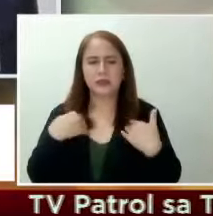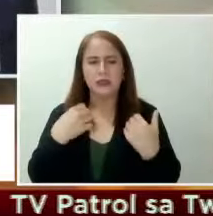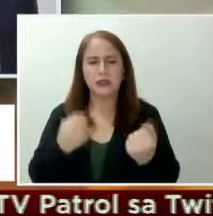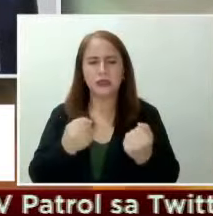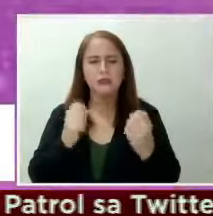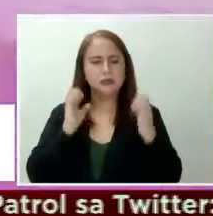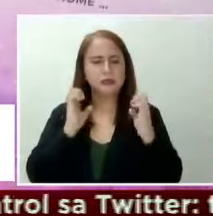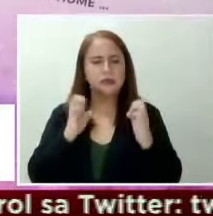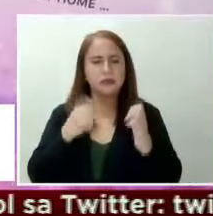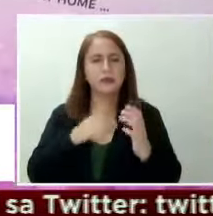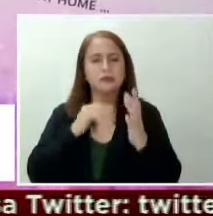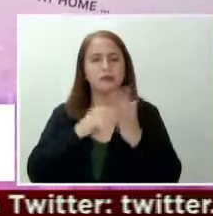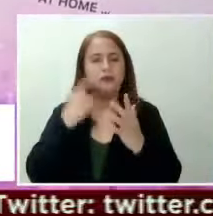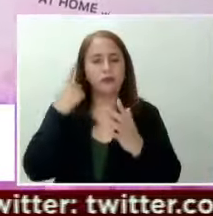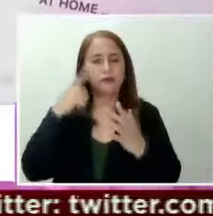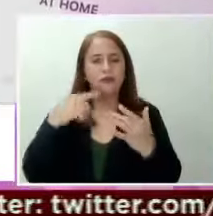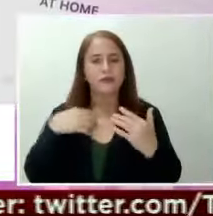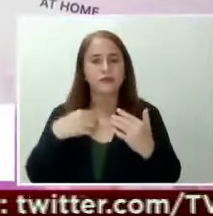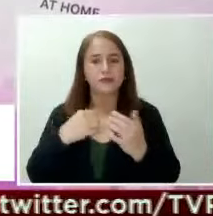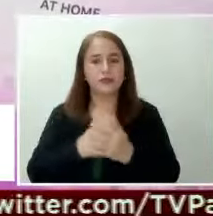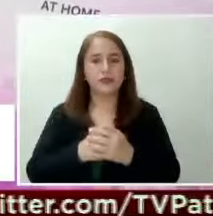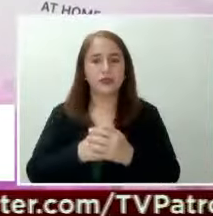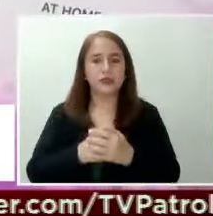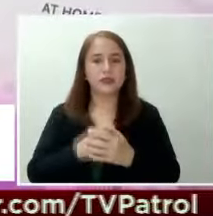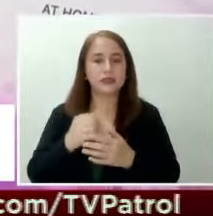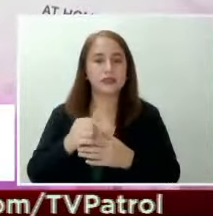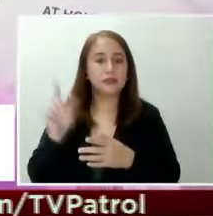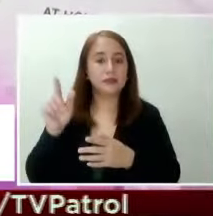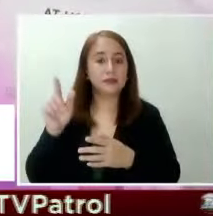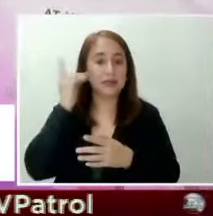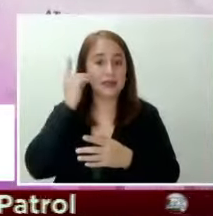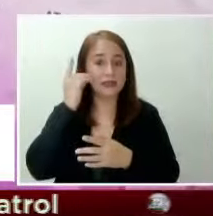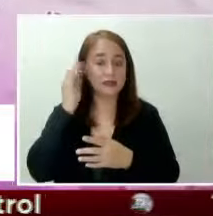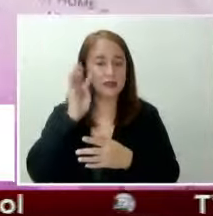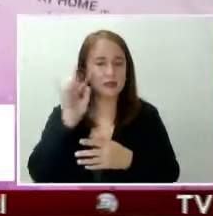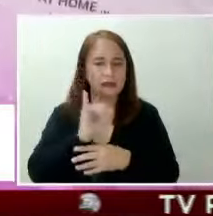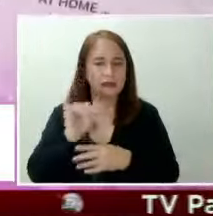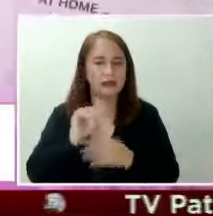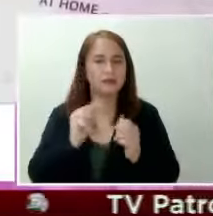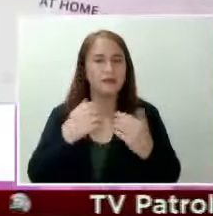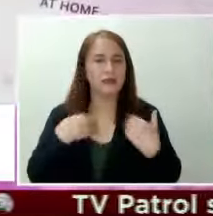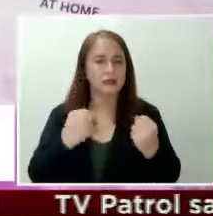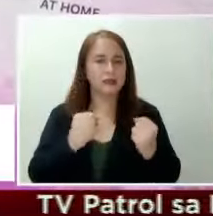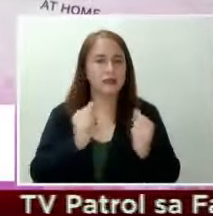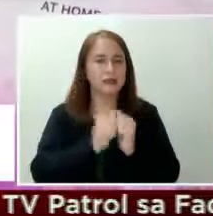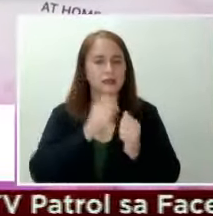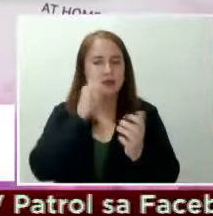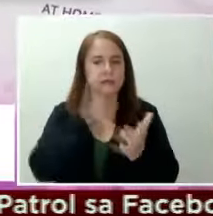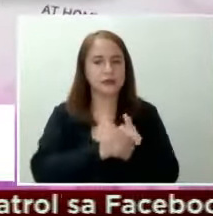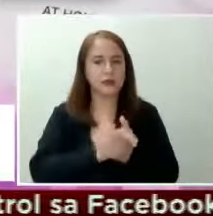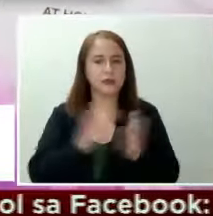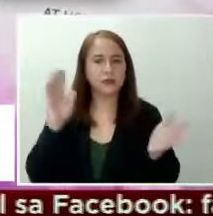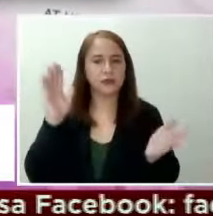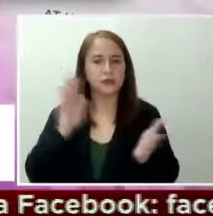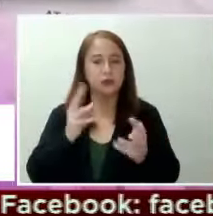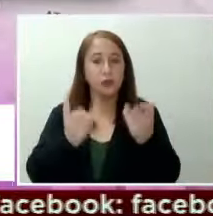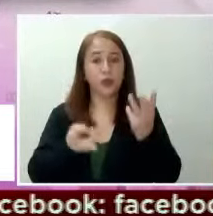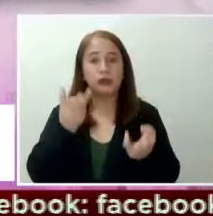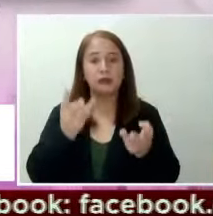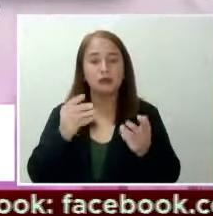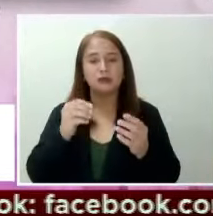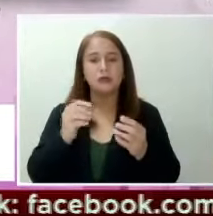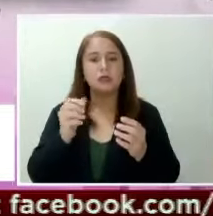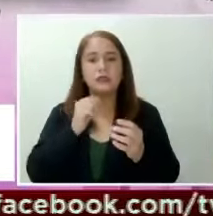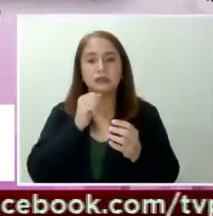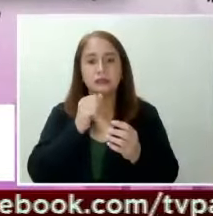para sa kalusugan. Goal din ni Danny Barreto na maging healthy kasama ang kanyang asawa. Nabawasan na ang kanyang timbang hindi dahil sa